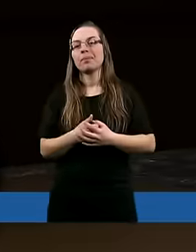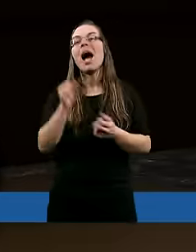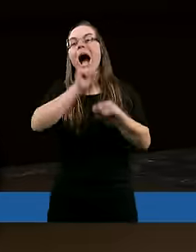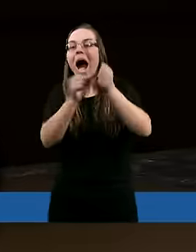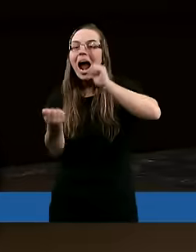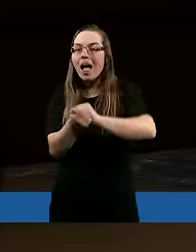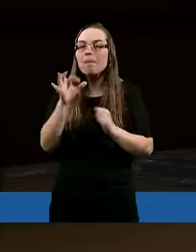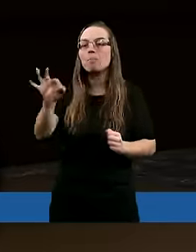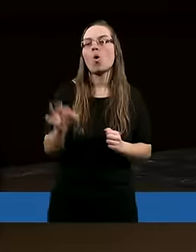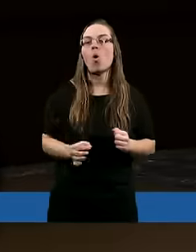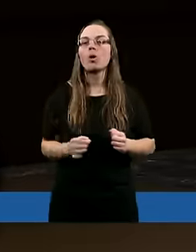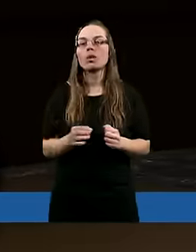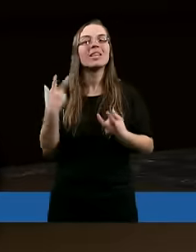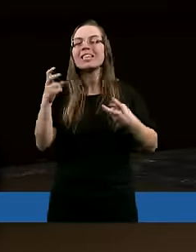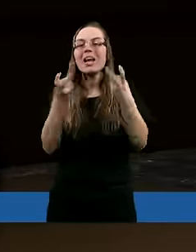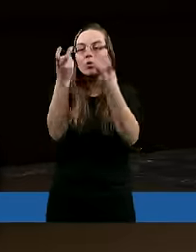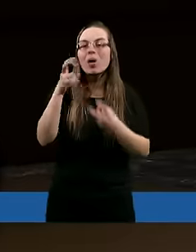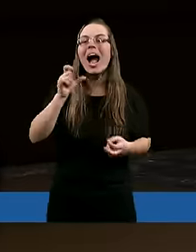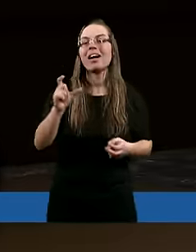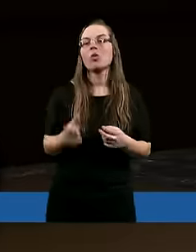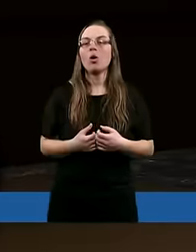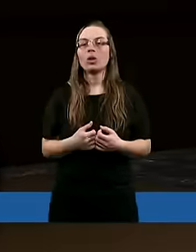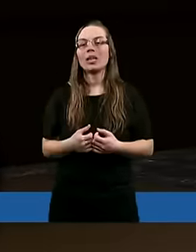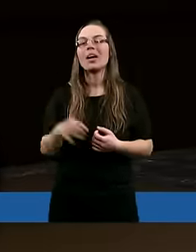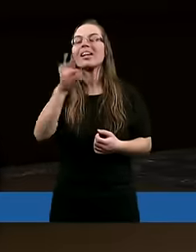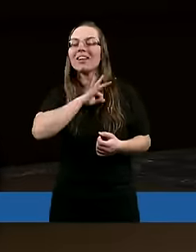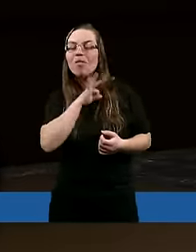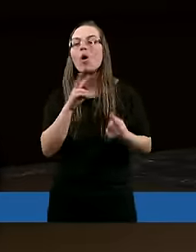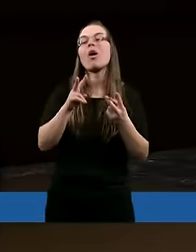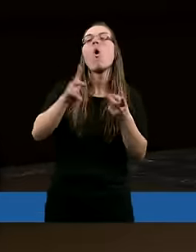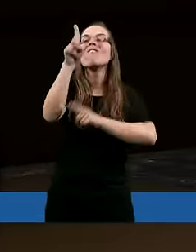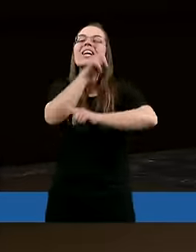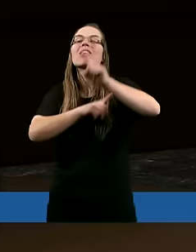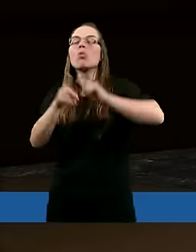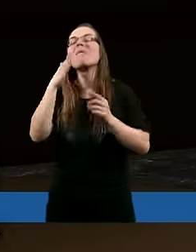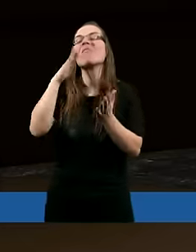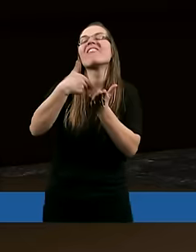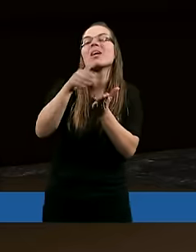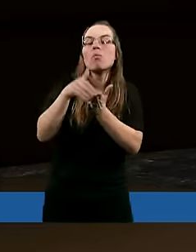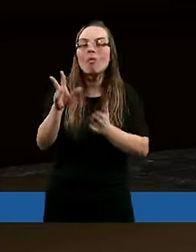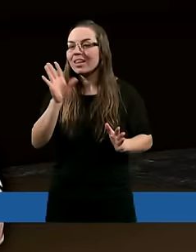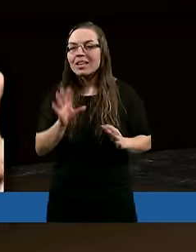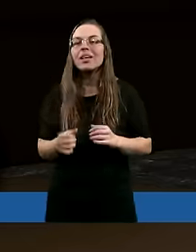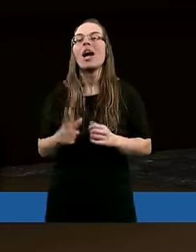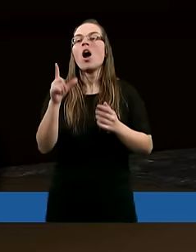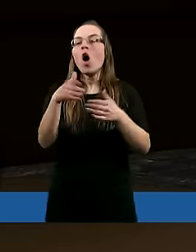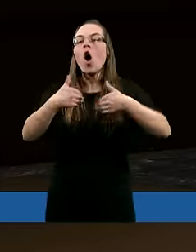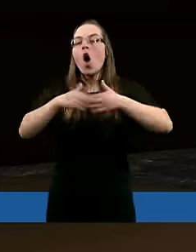Albo nawet nie szukając swojego wytłumaczenia, otwieram